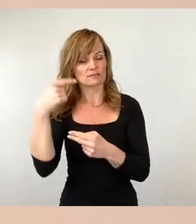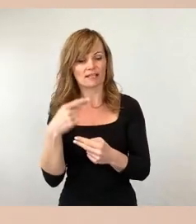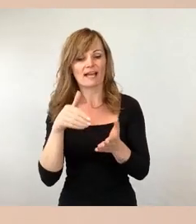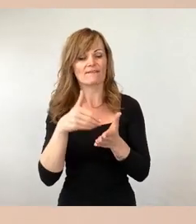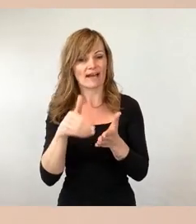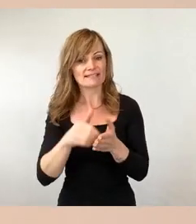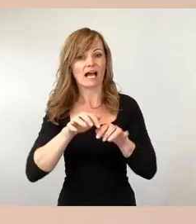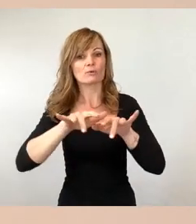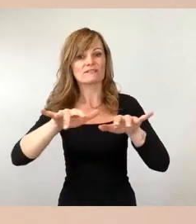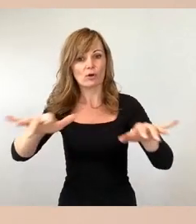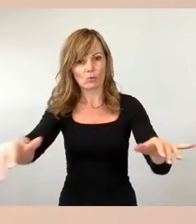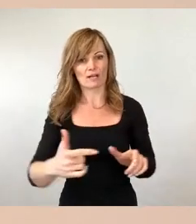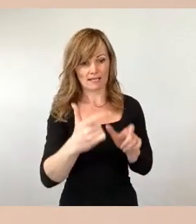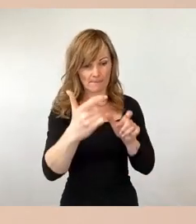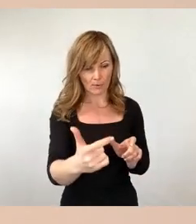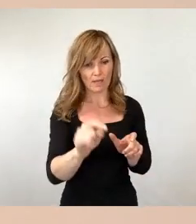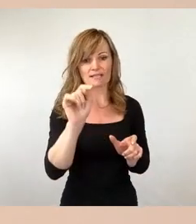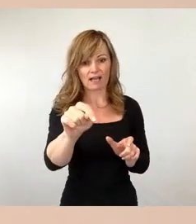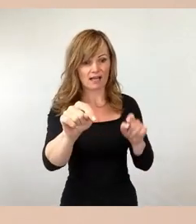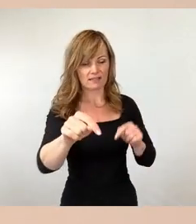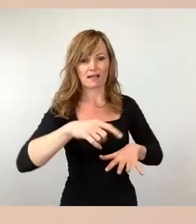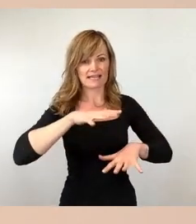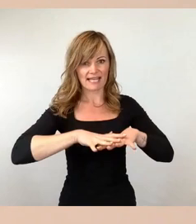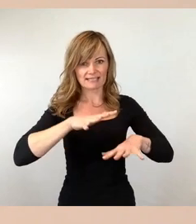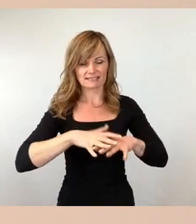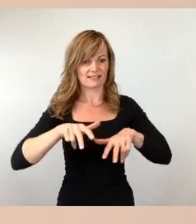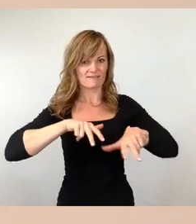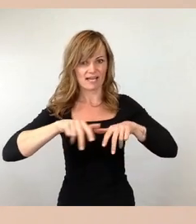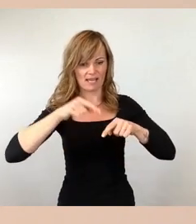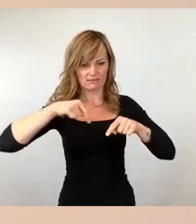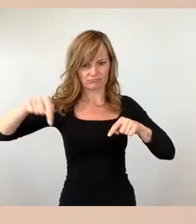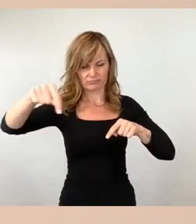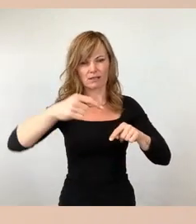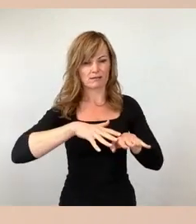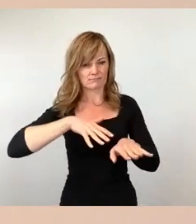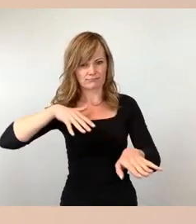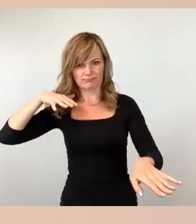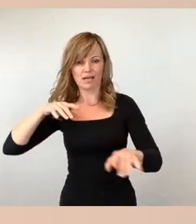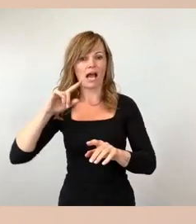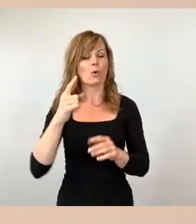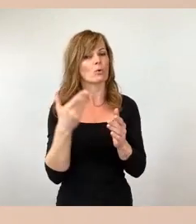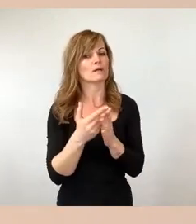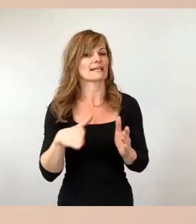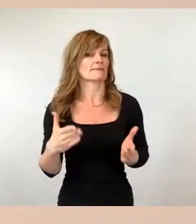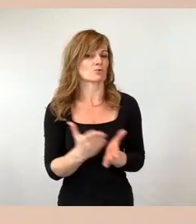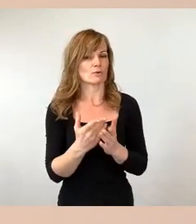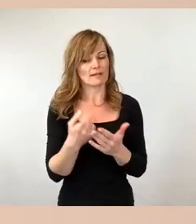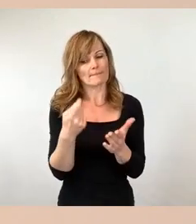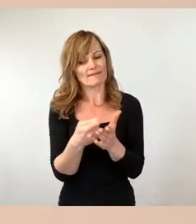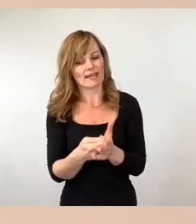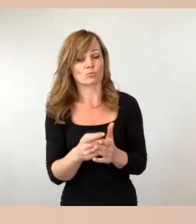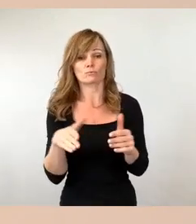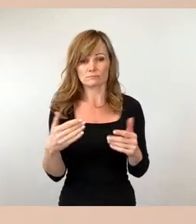auf das Verkehrsnetz hat und auch dazu gibt es entsprechende Bewertungen und auch das werden wir auch in der